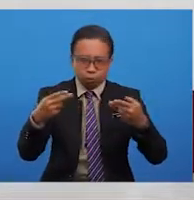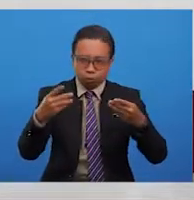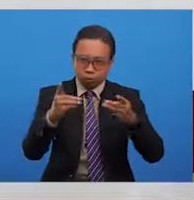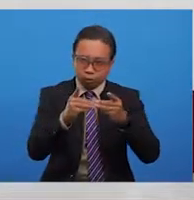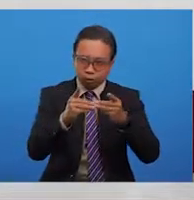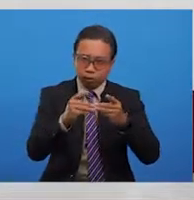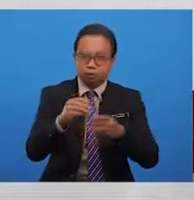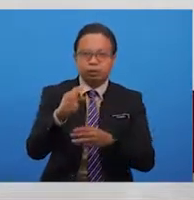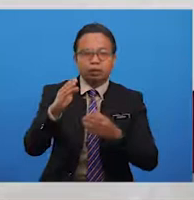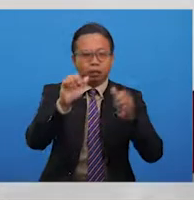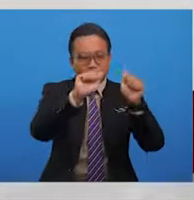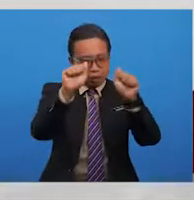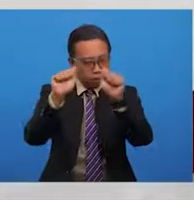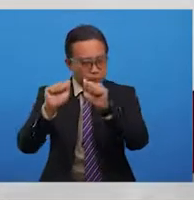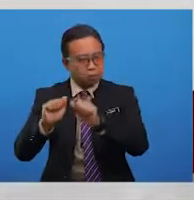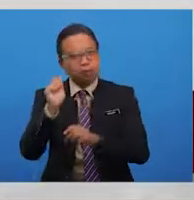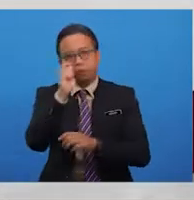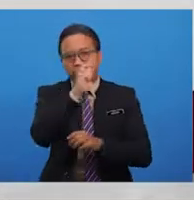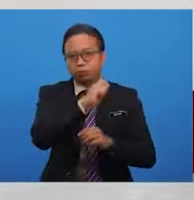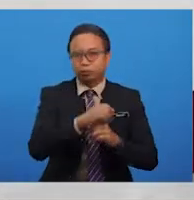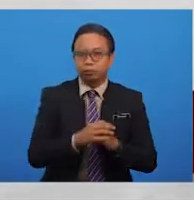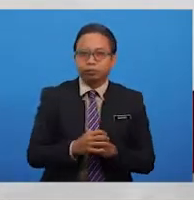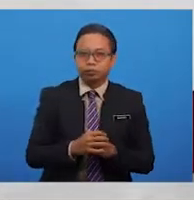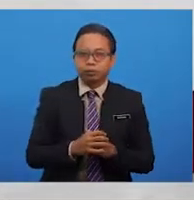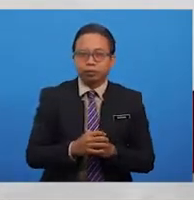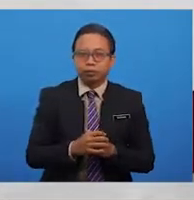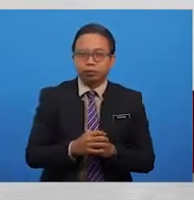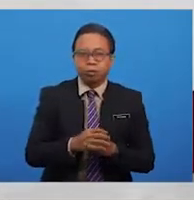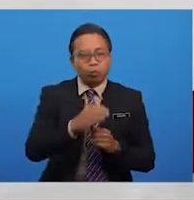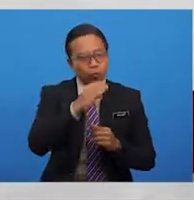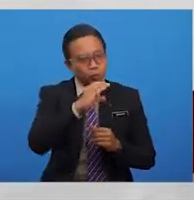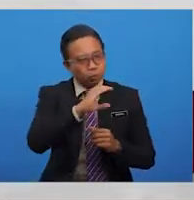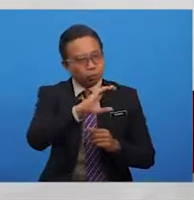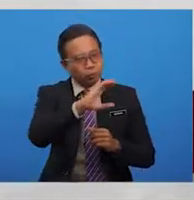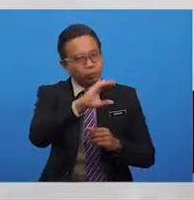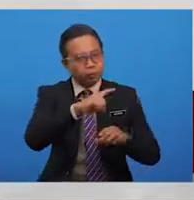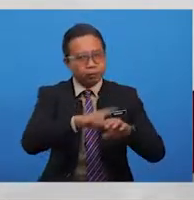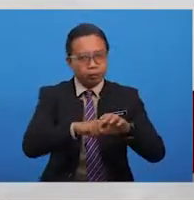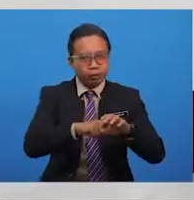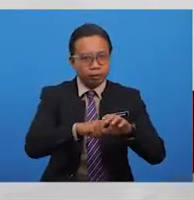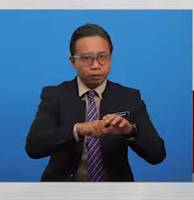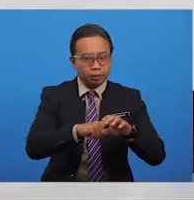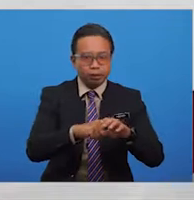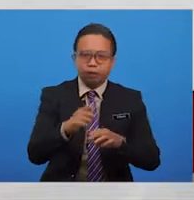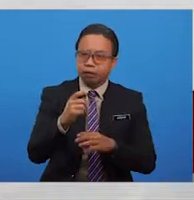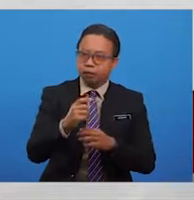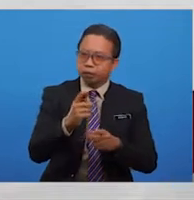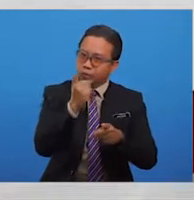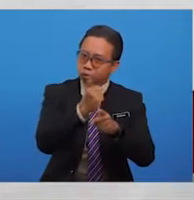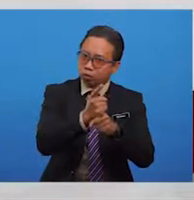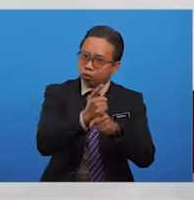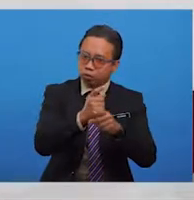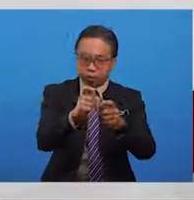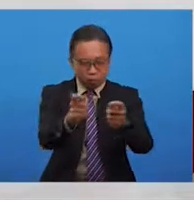bayi paus. Bertiup dan menidakkan kebenaran pada